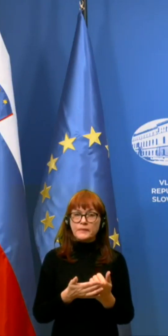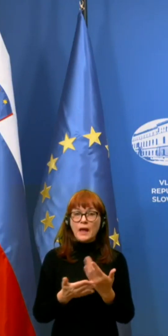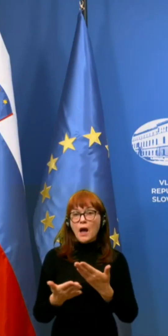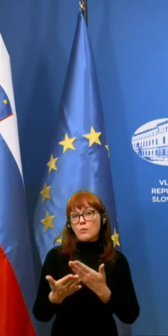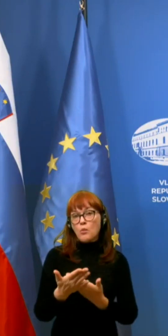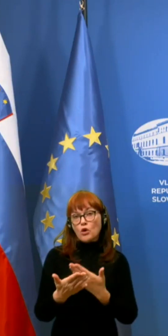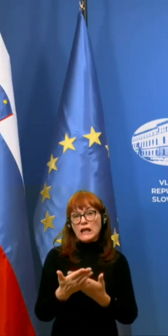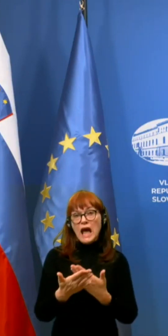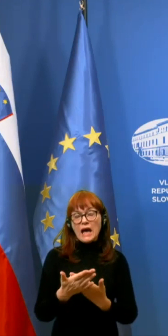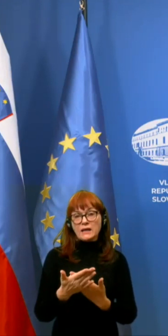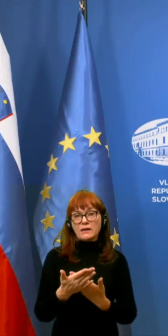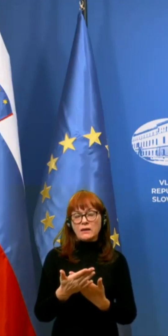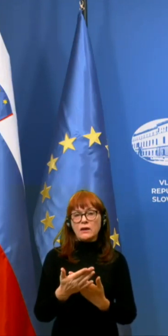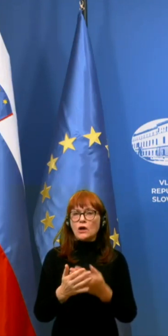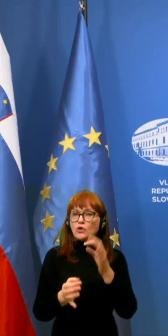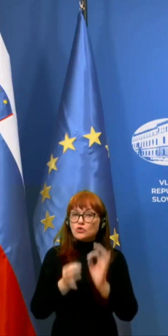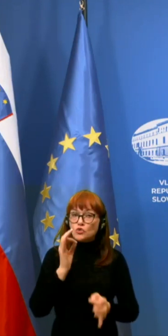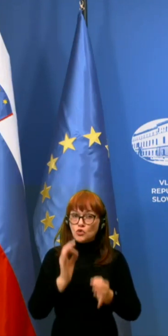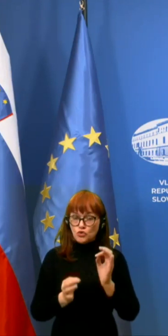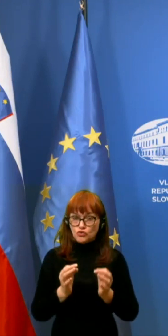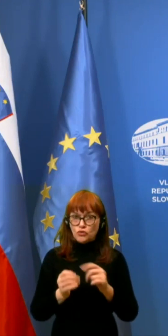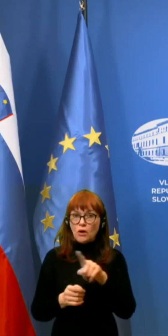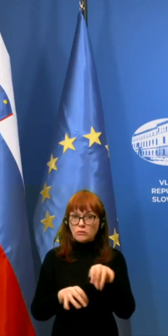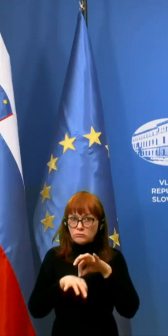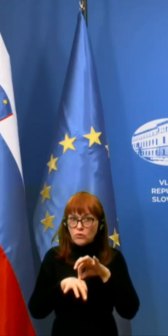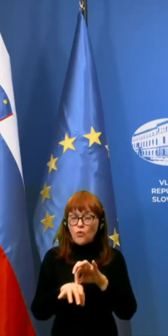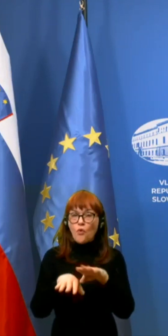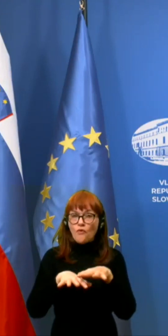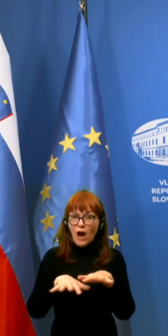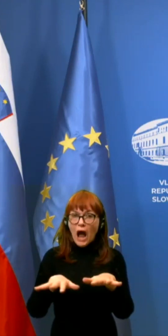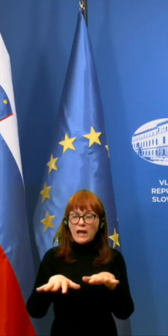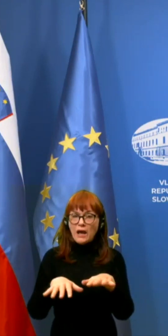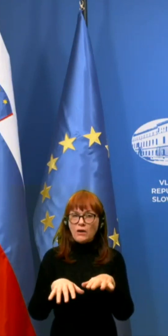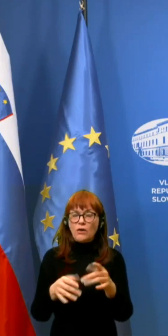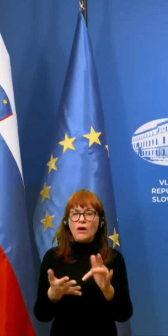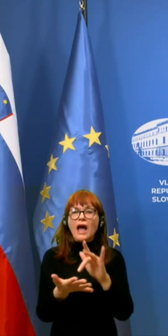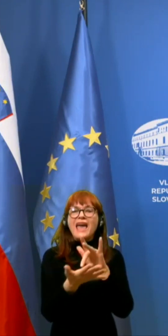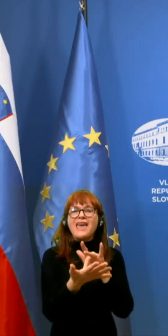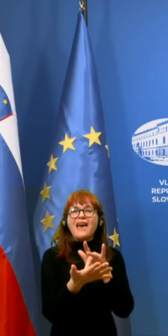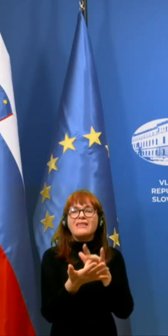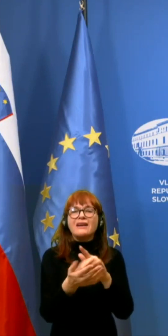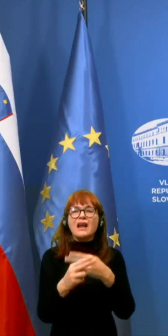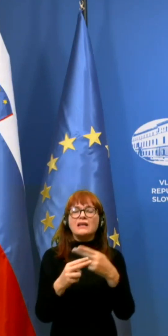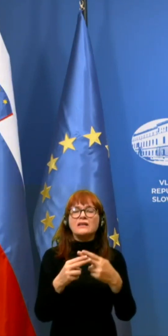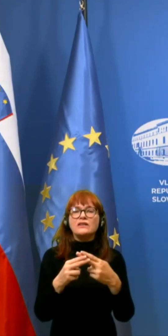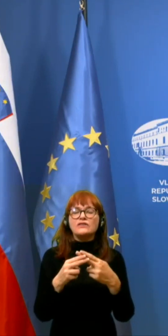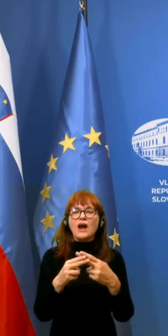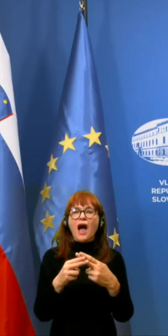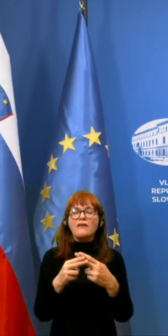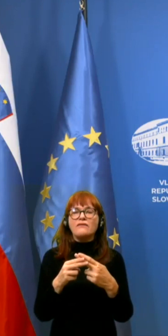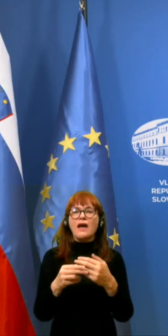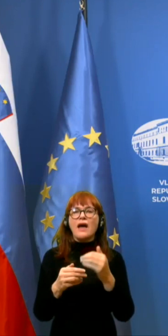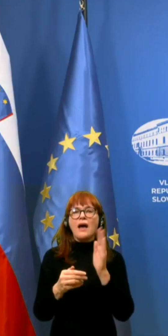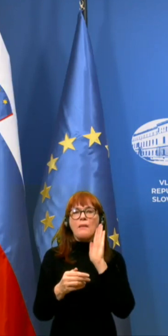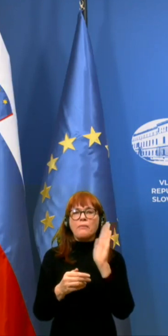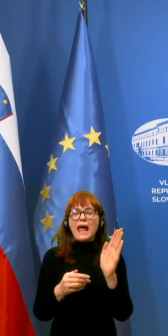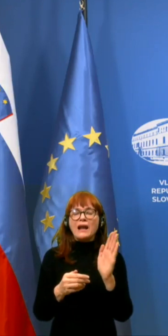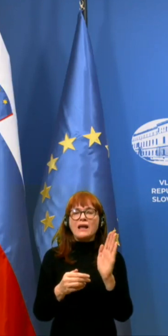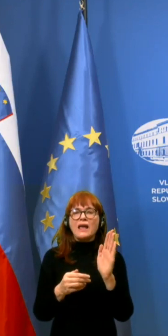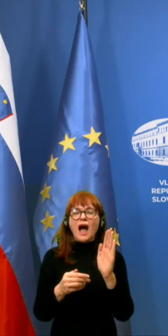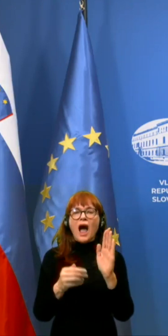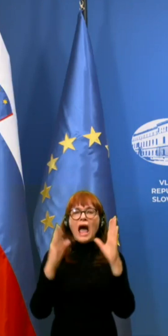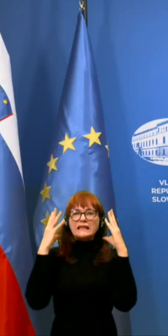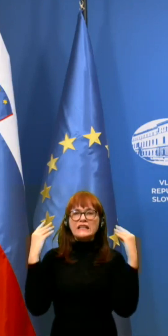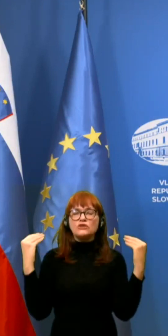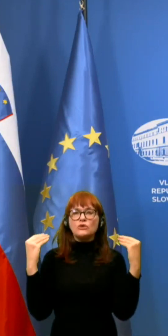podlagi izkušenj, ki jih uvajajo tako imenovane jedrne države, od Belgije, nizozemske, Francije,